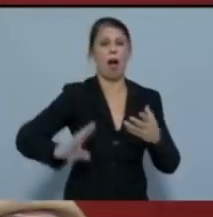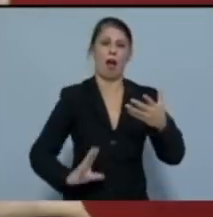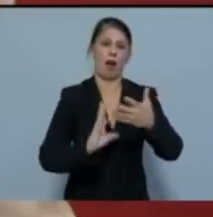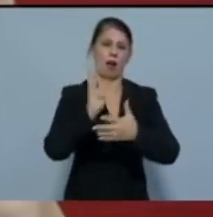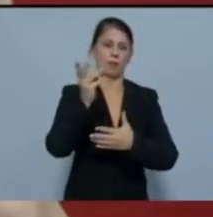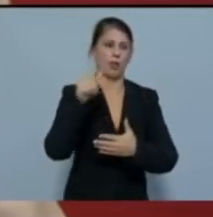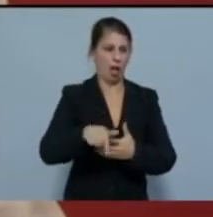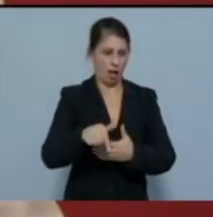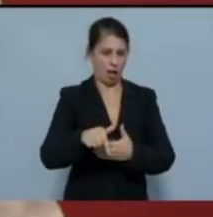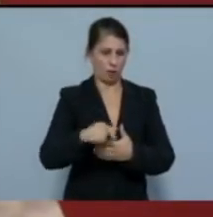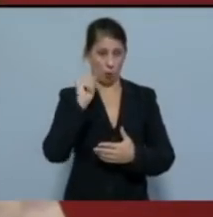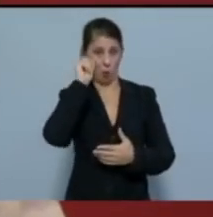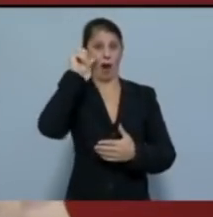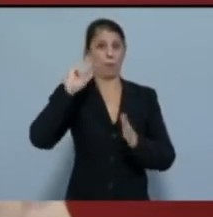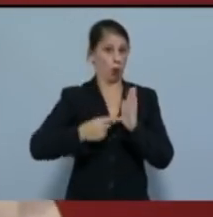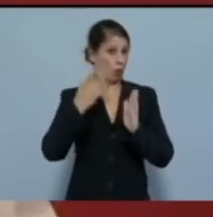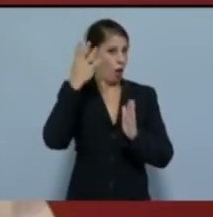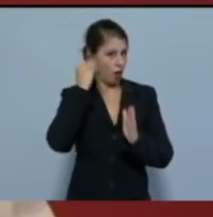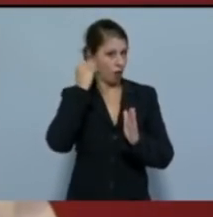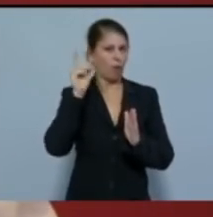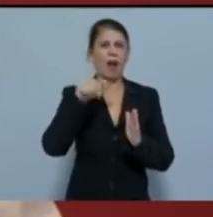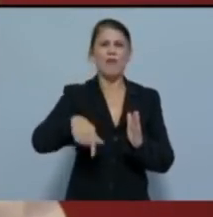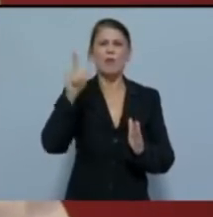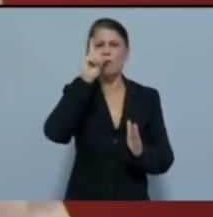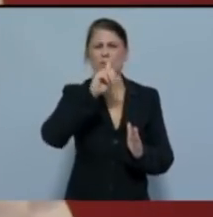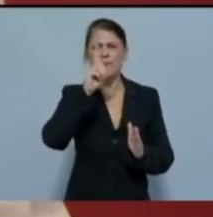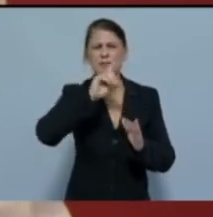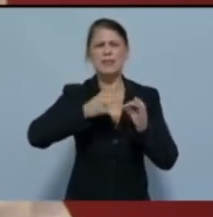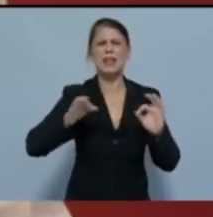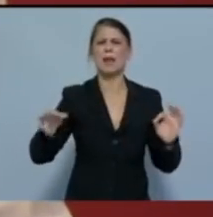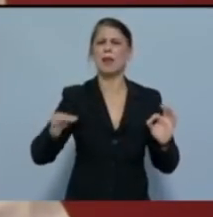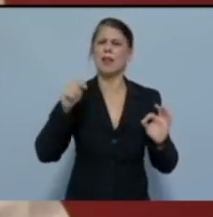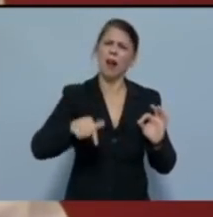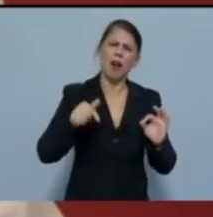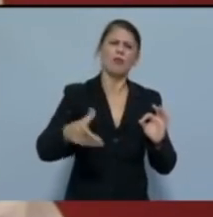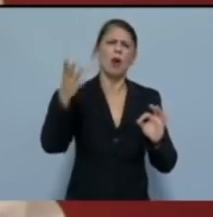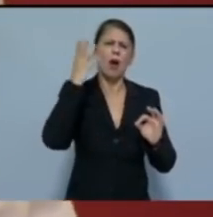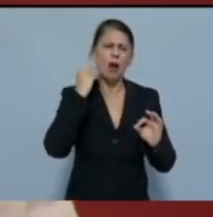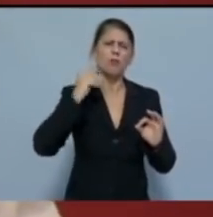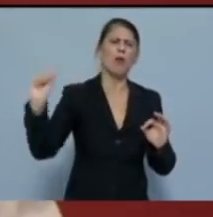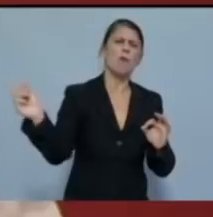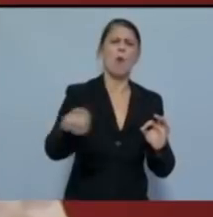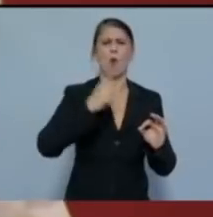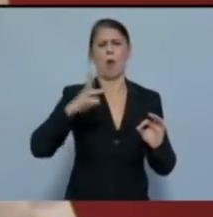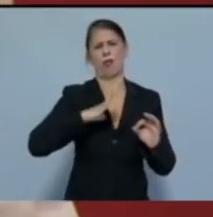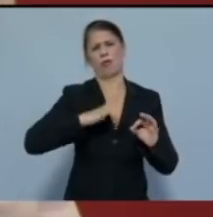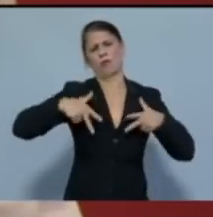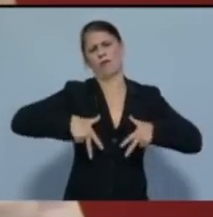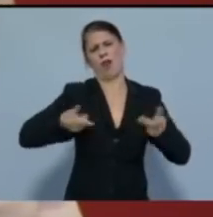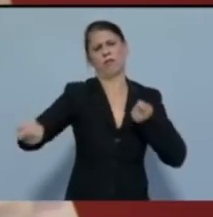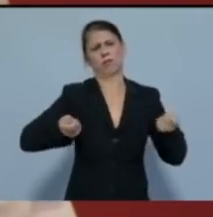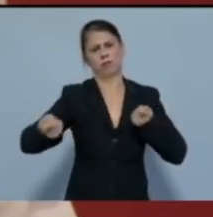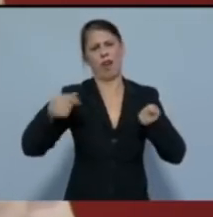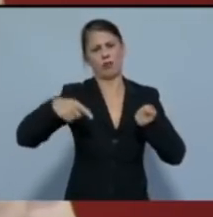ο μύθος που σε διάφορες παραλλαγές παπαγαλίζουν όλοι οι κυβερνώντες έχει πλέον